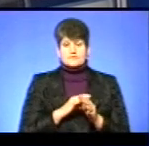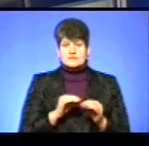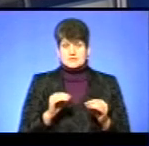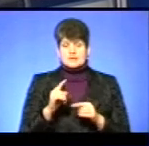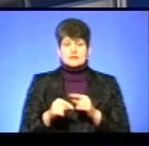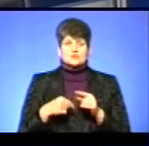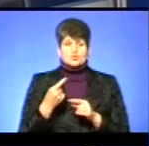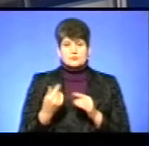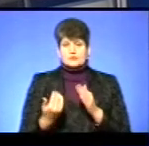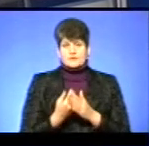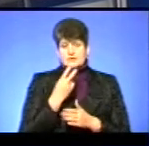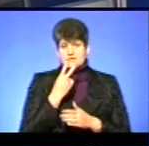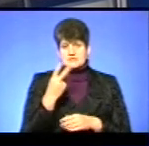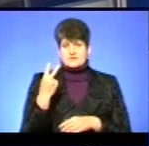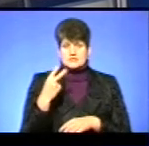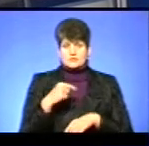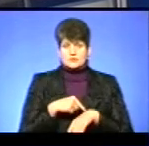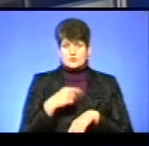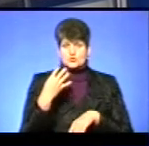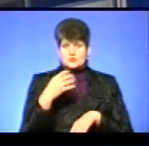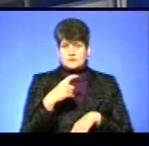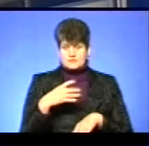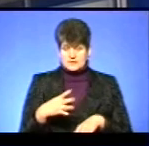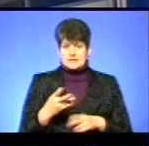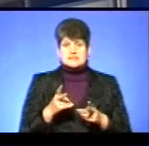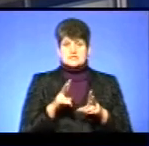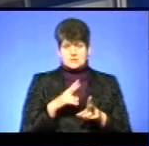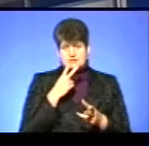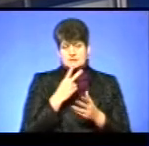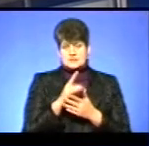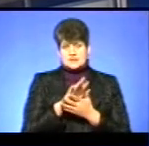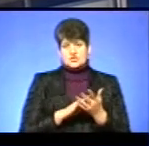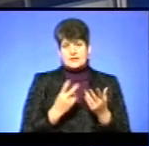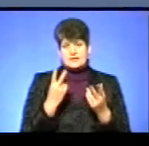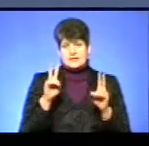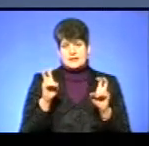новин на каналі ТТБ. Дивіться о 20.40 і залишайтеся з нами далі в ефірі тема дня.